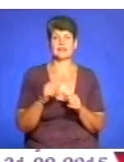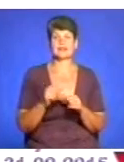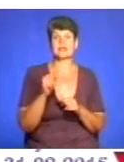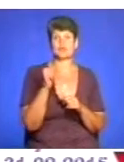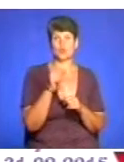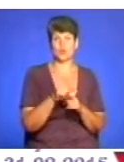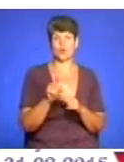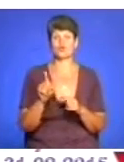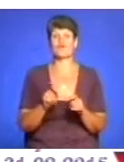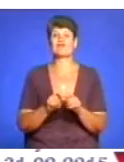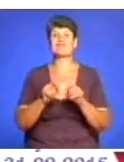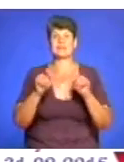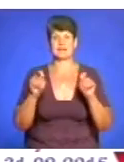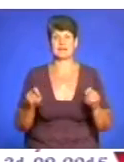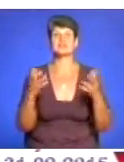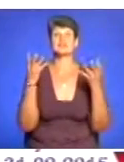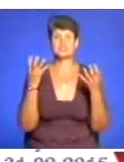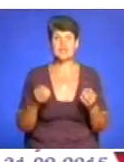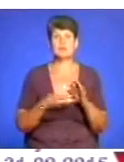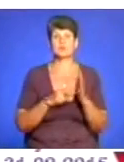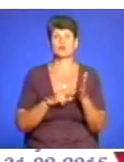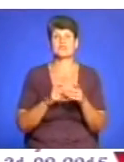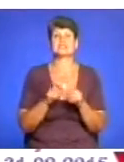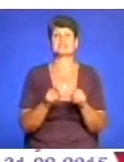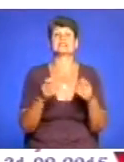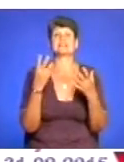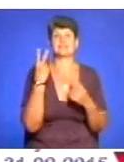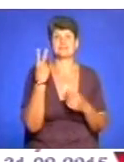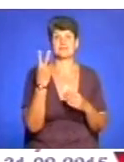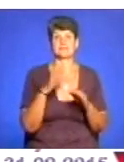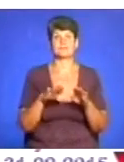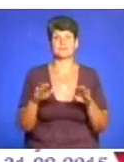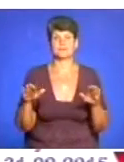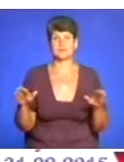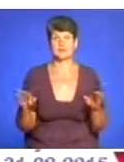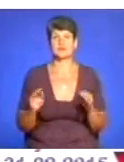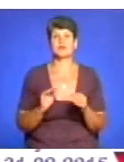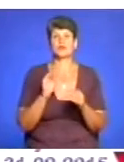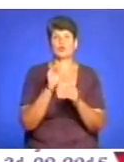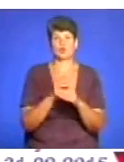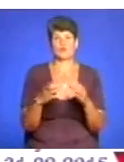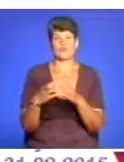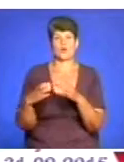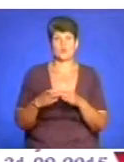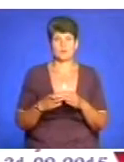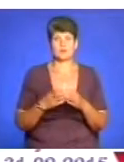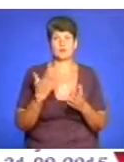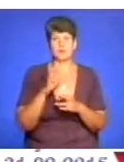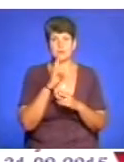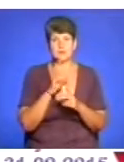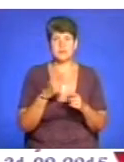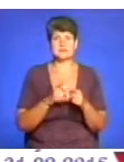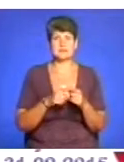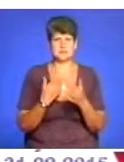що відкриваються, ще планується відкрити два дошкільних навчальні заклади і також п'ять додаткових груп. Якщо я не помиляюся, це